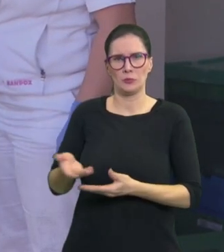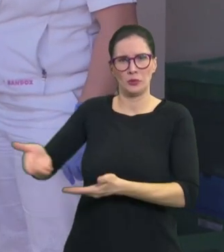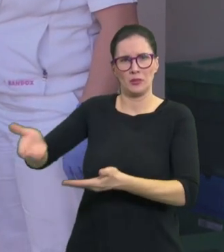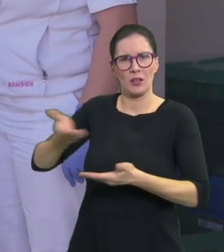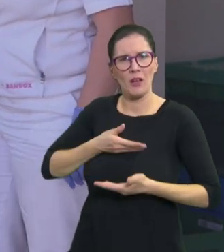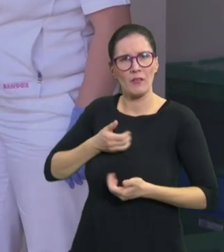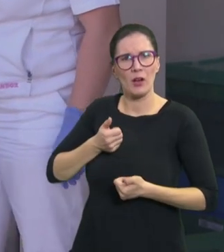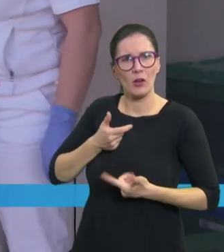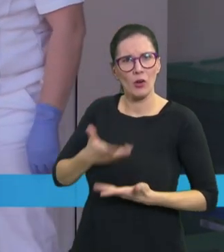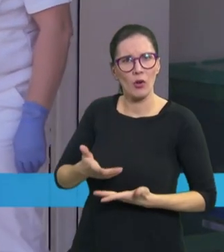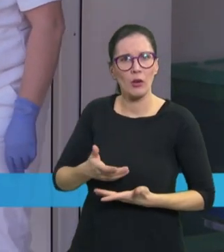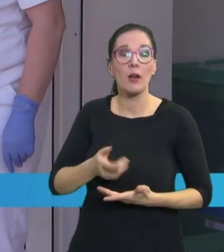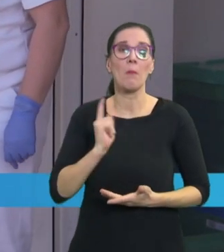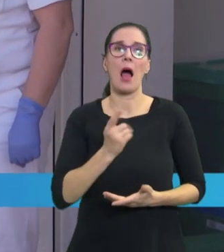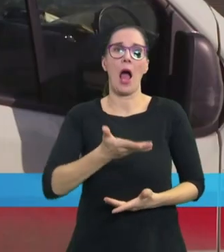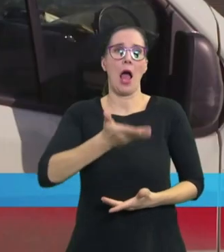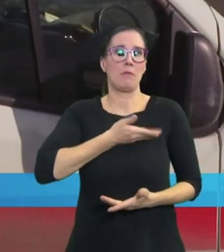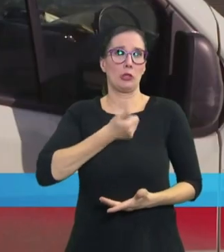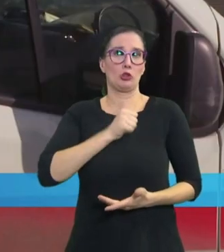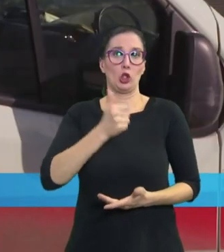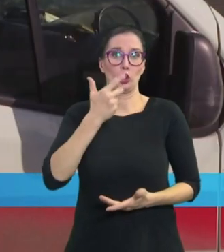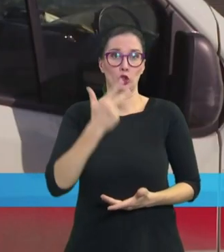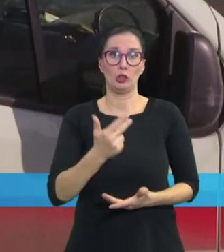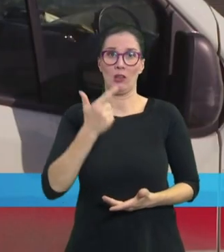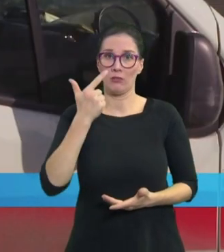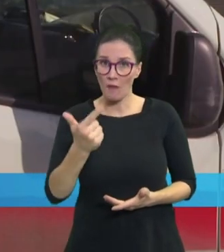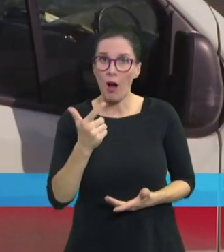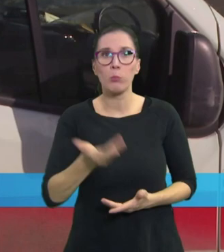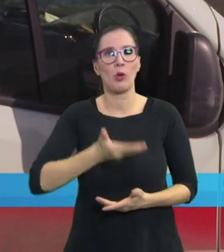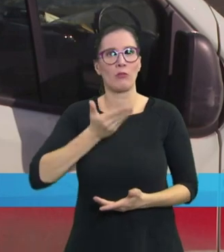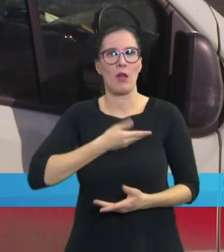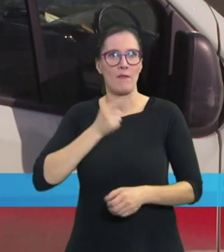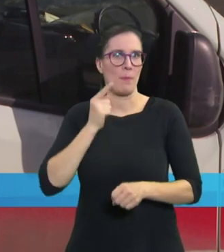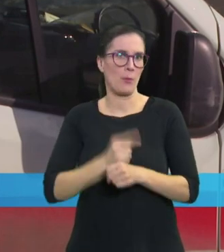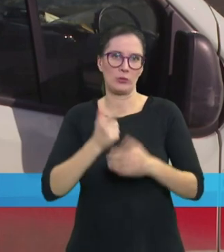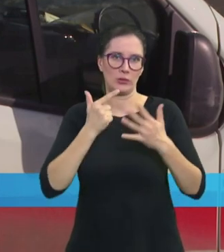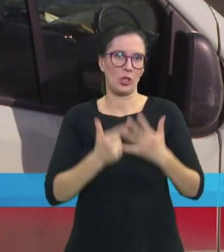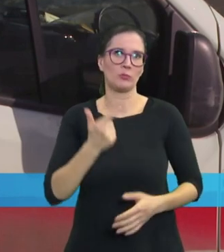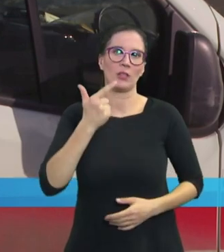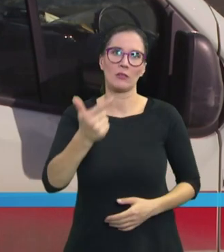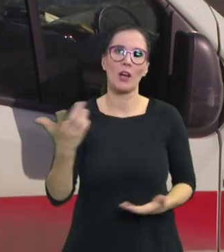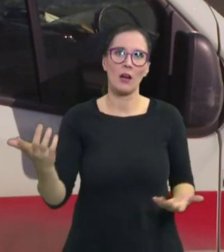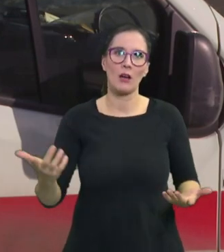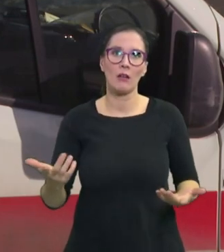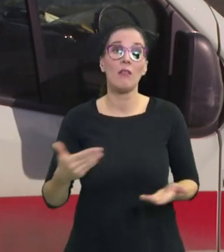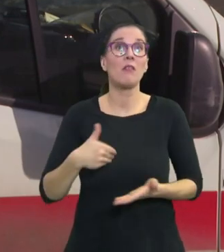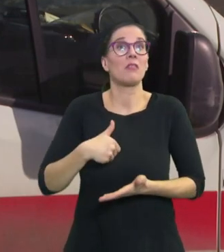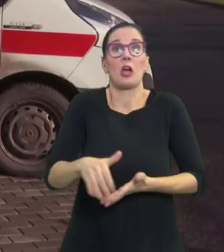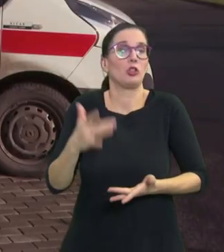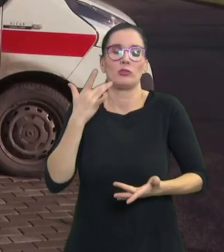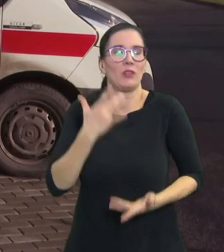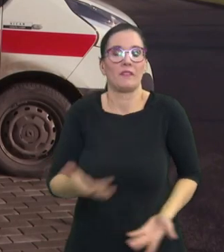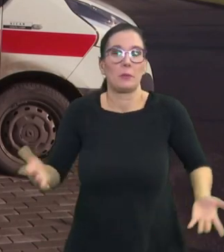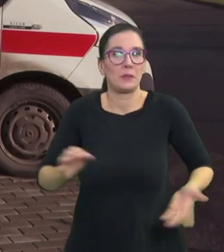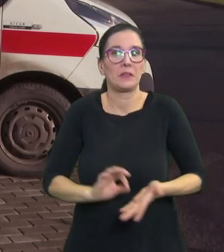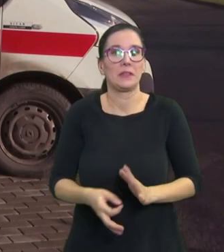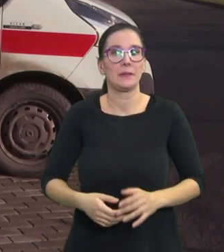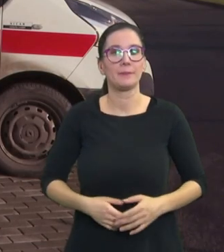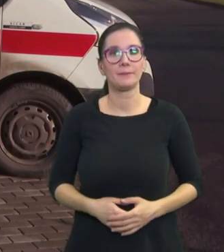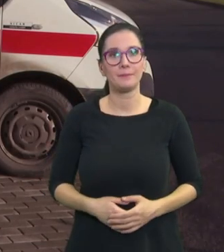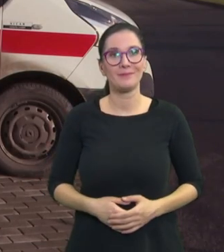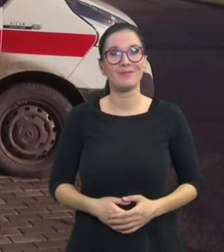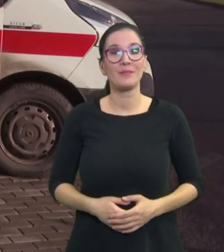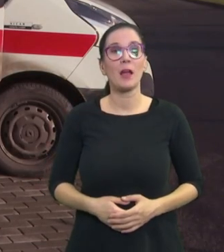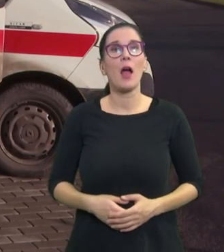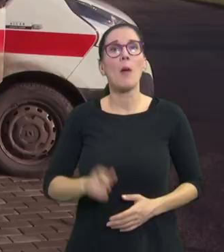Měli nám 232 vakcín a dali nám 72 vakcín. Další nevíme, kdy bude. Slíbenou dodávku